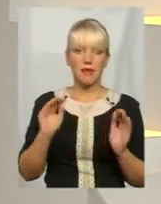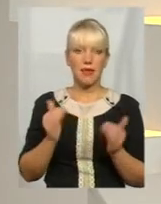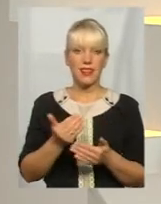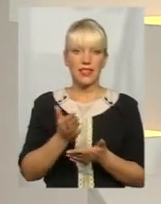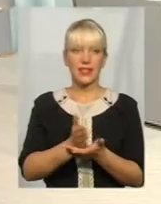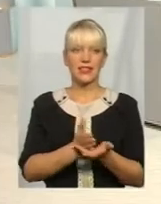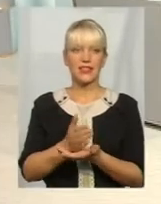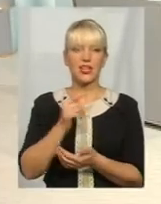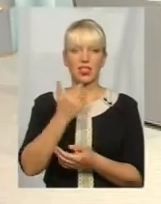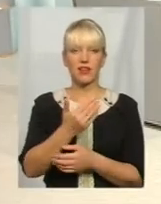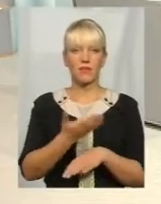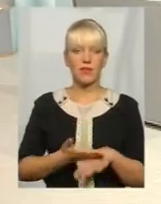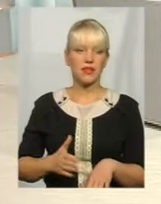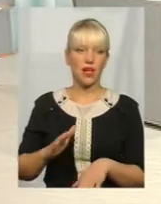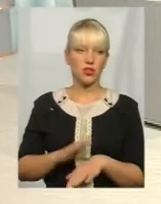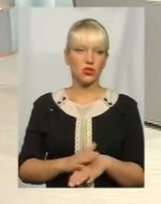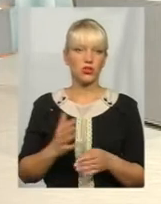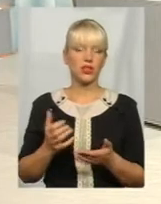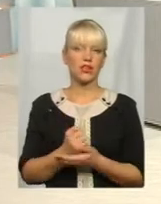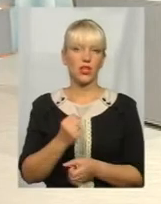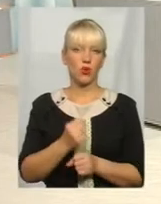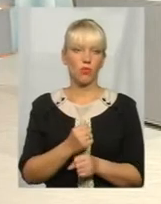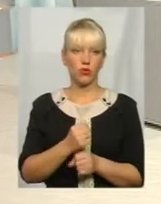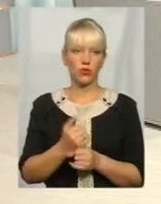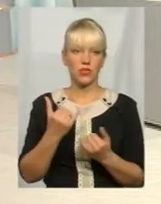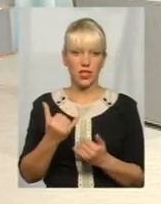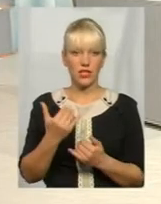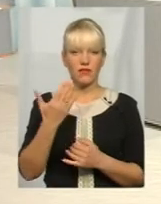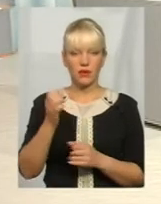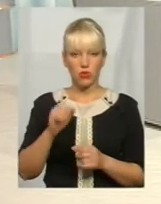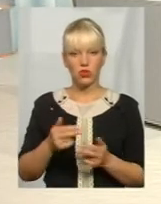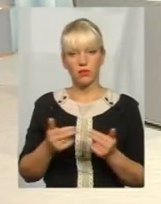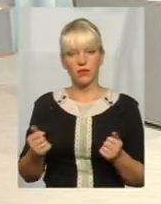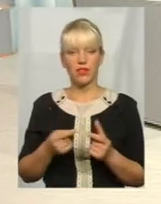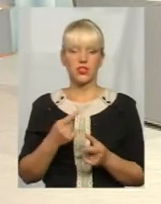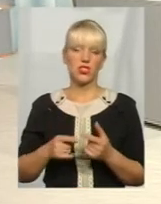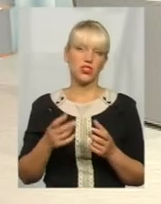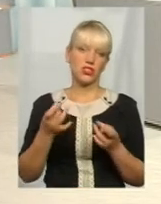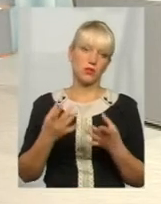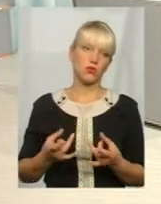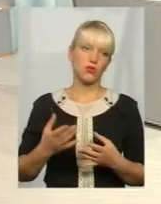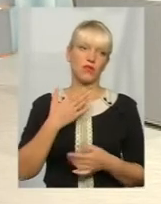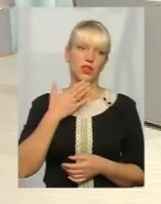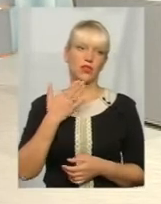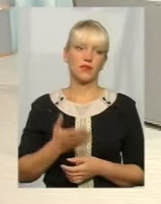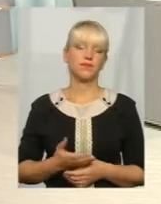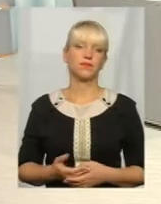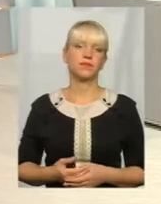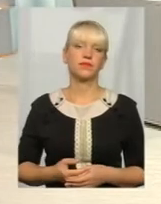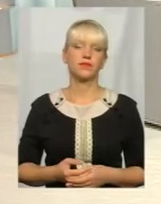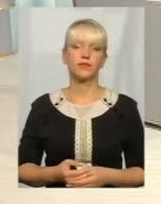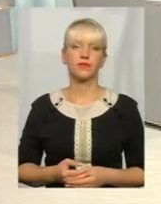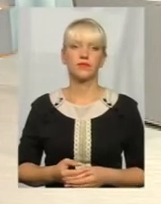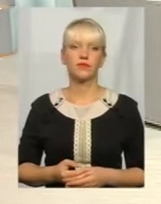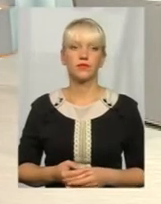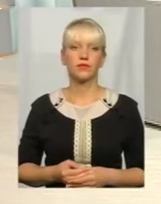їм набагато чаще знайти роботу. Зараз ви можете підтвердити це чи спростувати? До вас обох це питання.